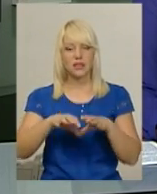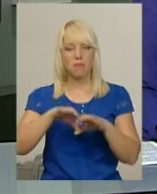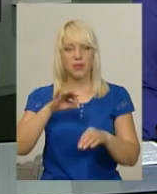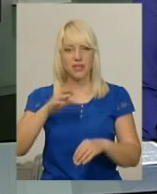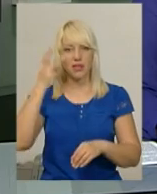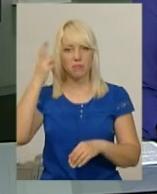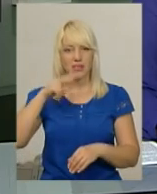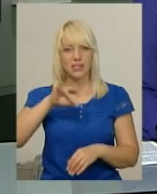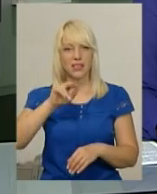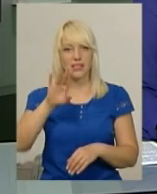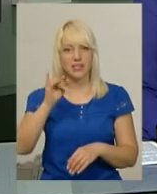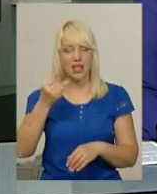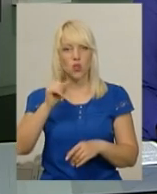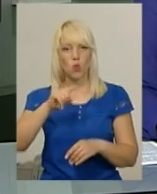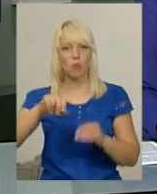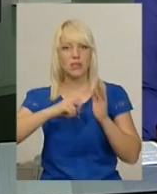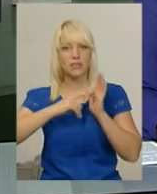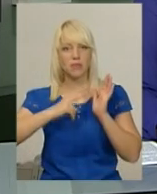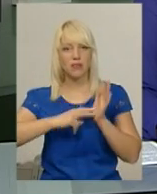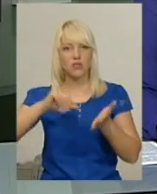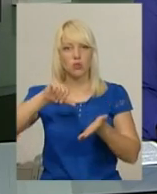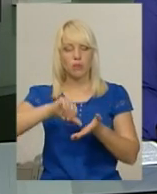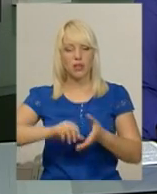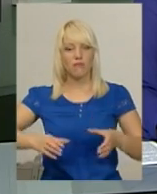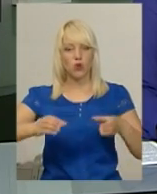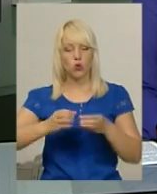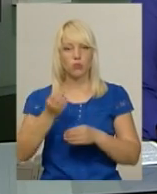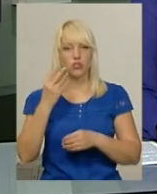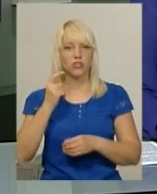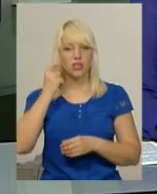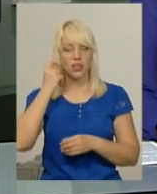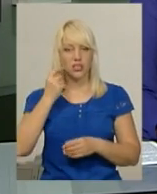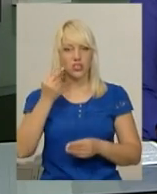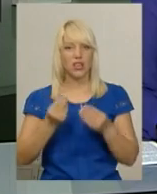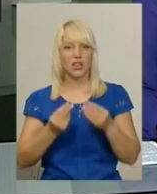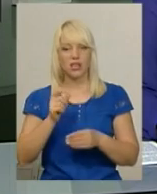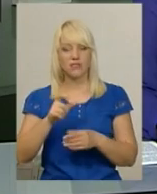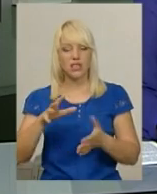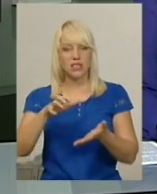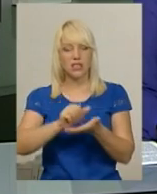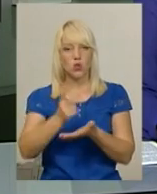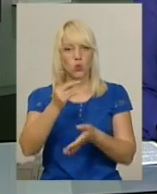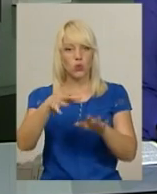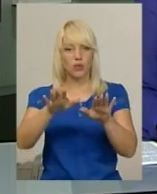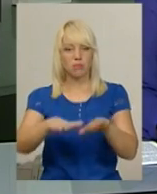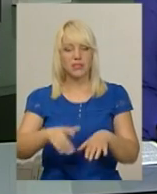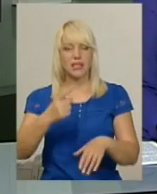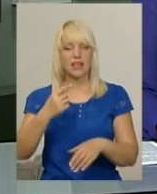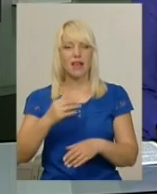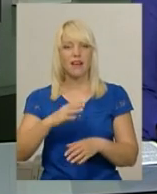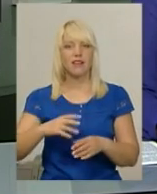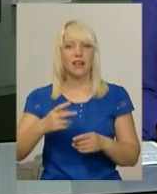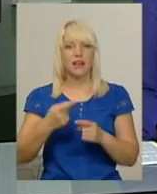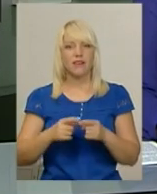ліцею номер 17, яка виступала в групі 14-річних гравців, посіла друге місце на зональному етапі всеукраїнської першості.